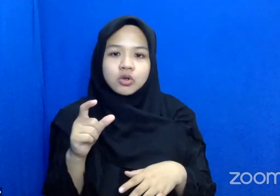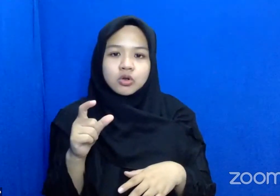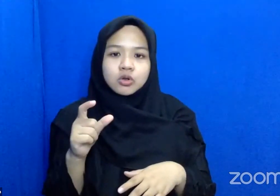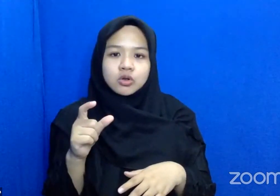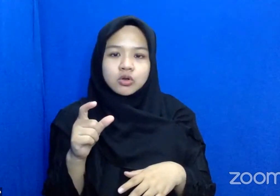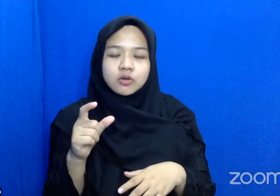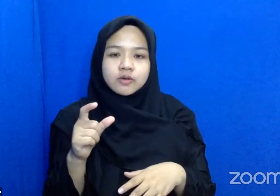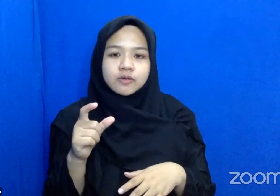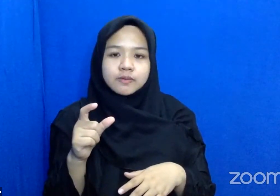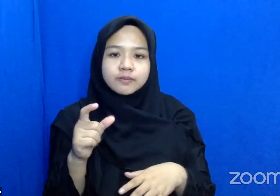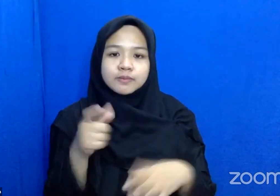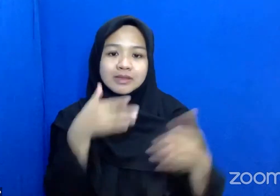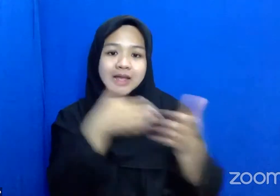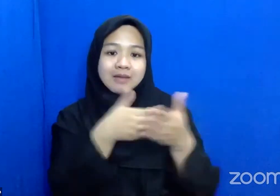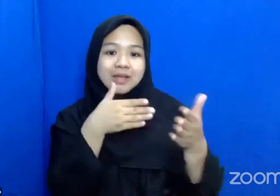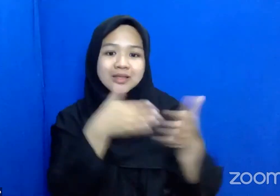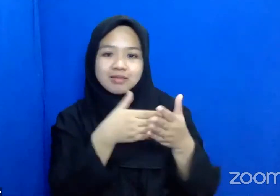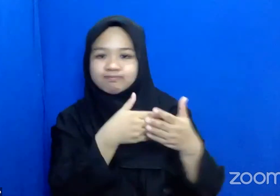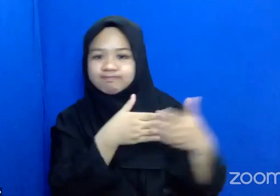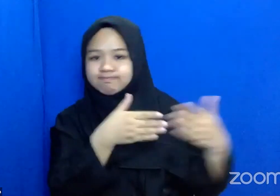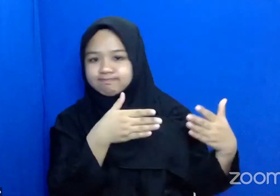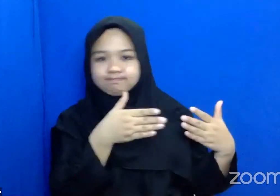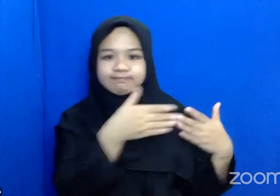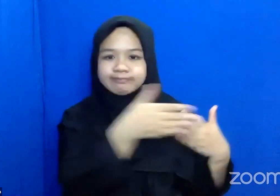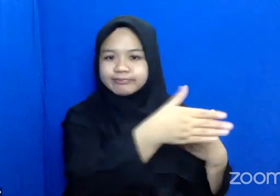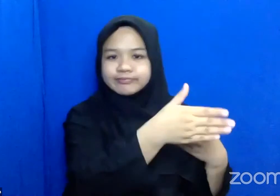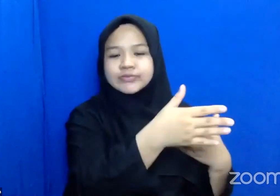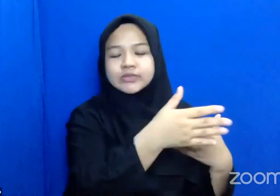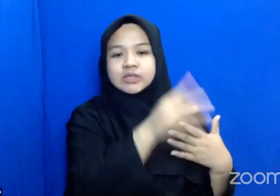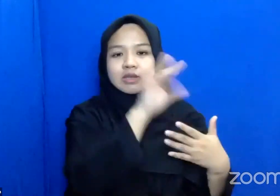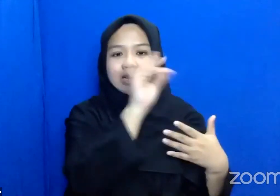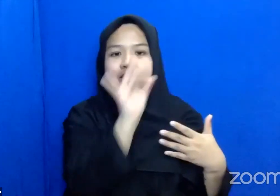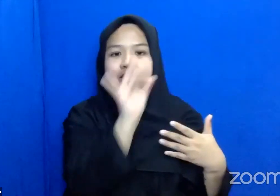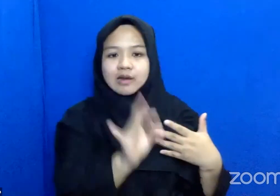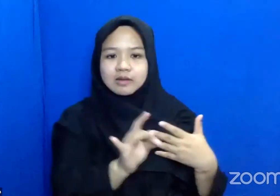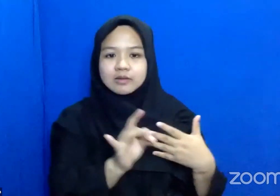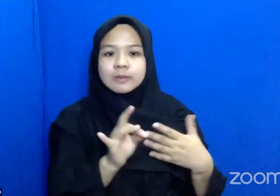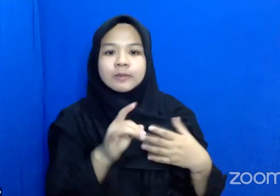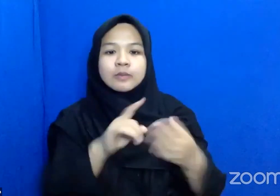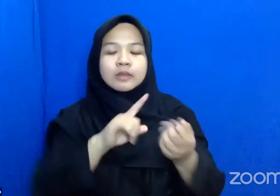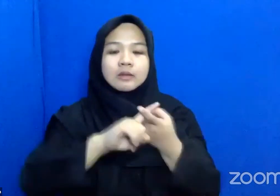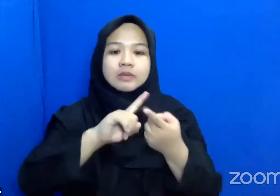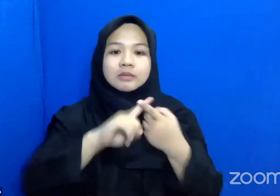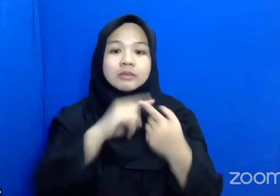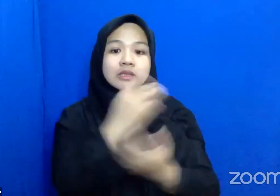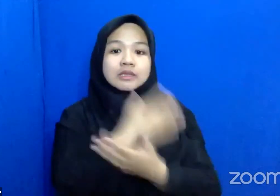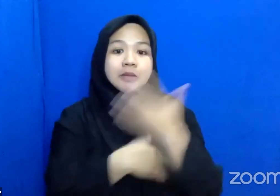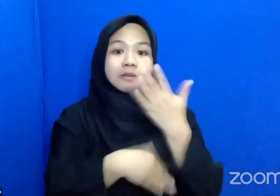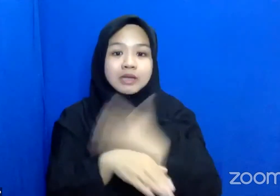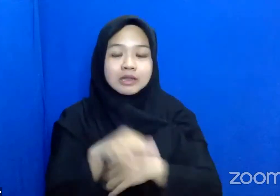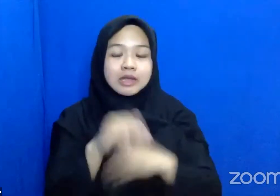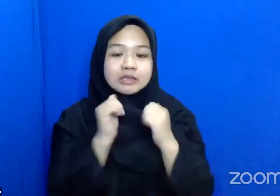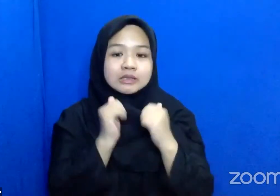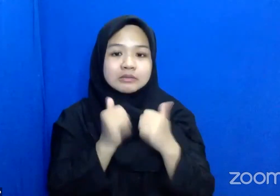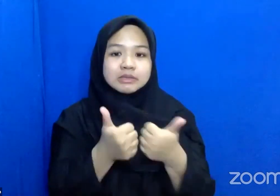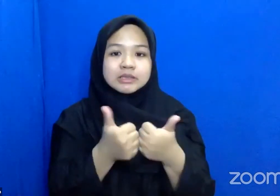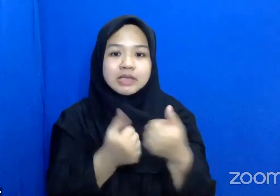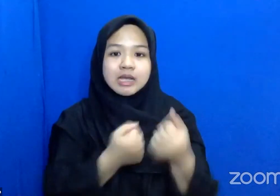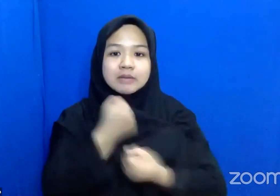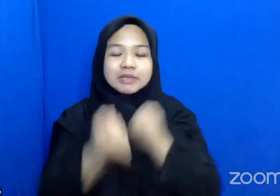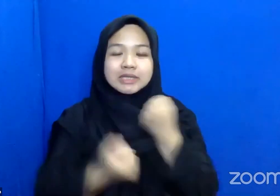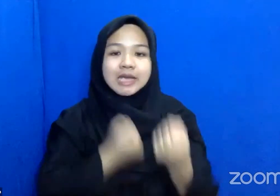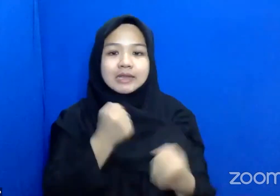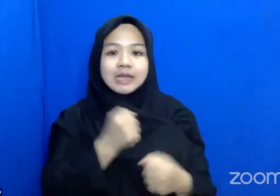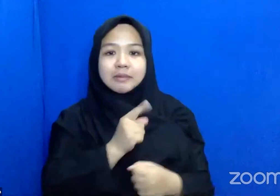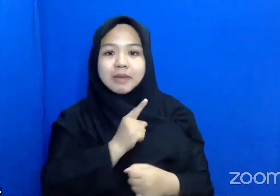Menyingkirkan Hambatan Hambatan lingkungan Yang ada Dan lain Sebagainya Sehingga Teman-teman Disabilitas Bisa Berkegiatan Secara